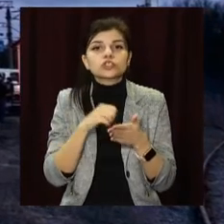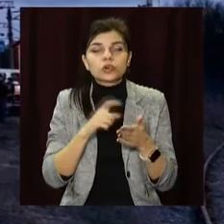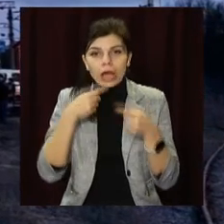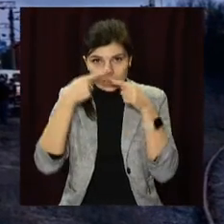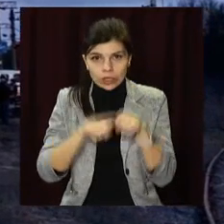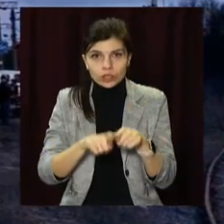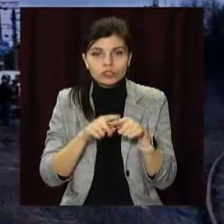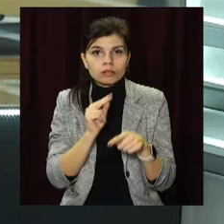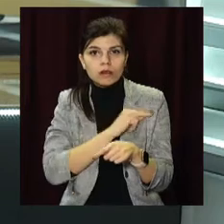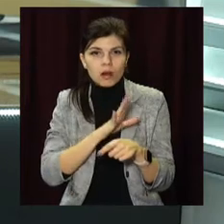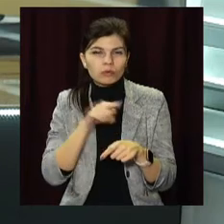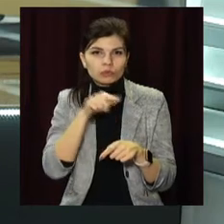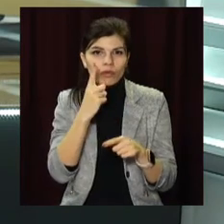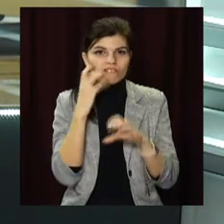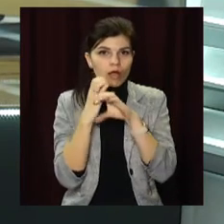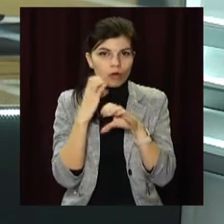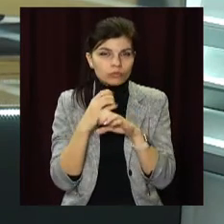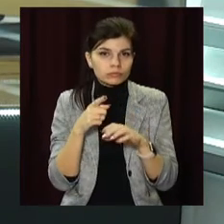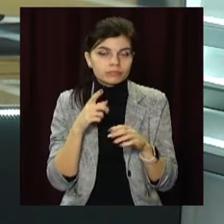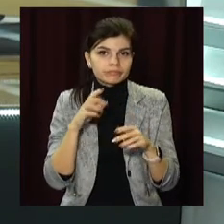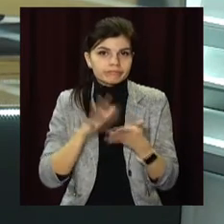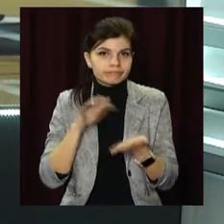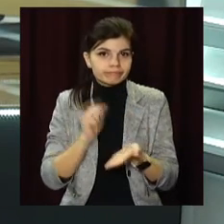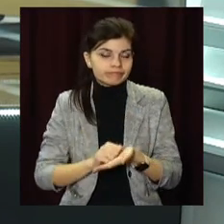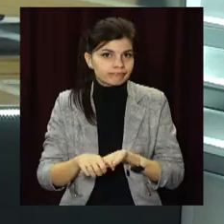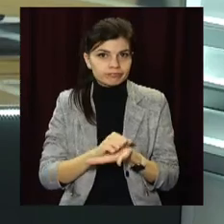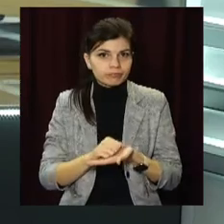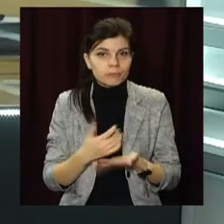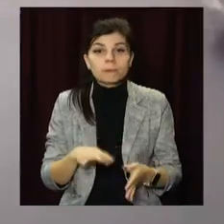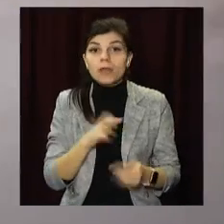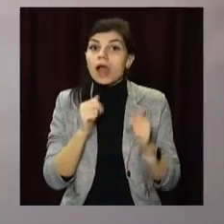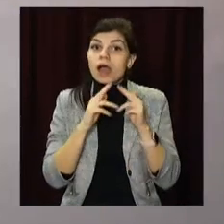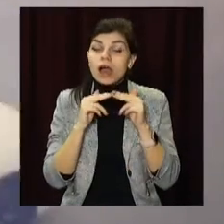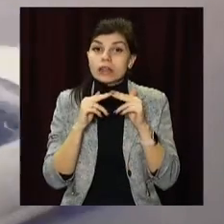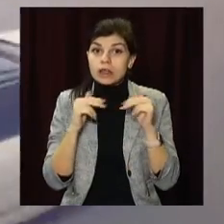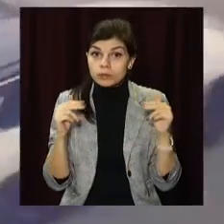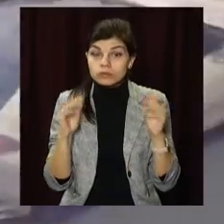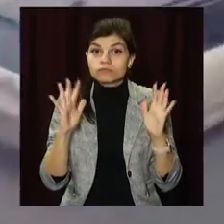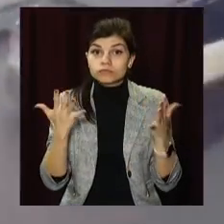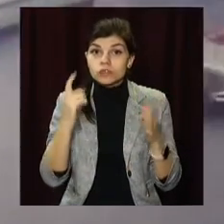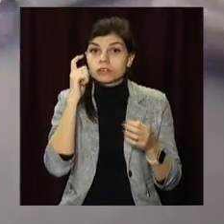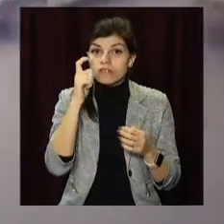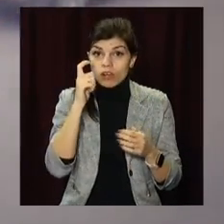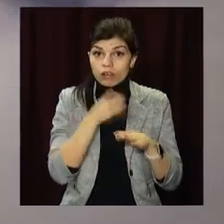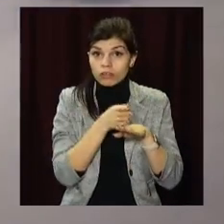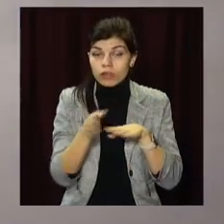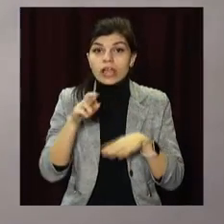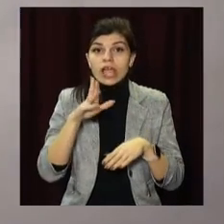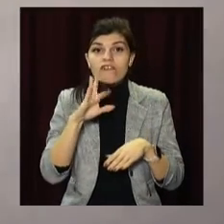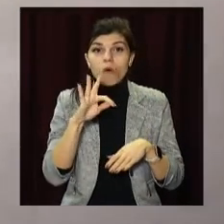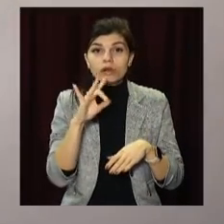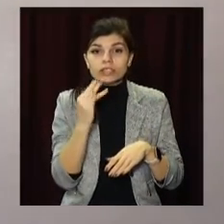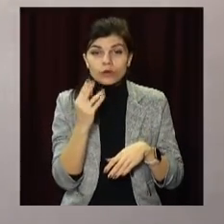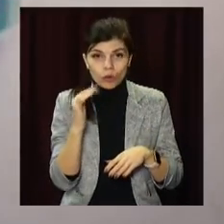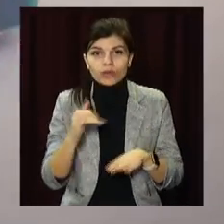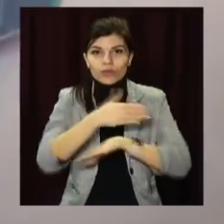несправність одного з вагонів. А у Дніпрі з рейок зійшов трамвай. ДТП сталося на перетині вулиці Яворницького та Пастера. Там зіткнулися